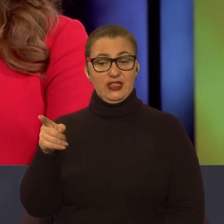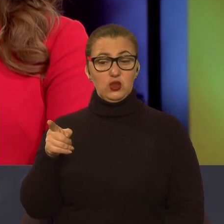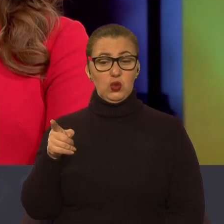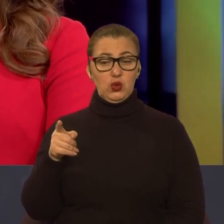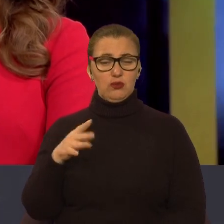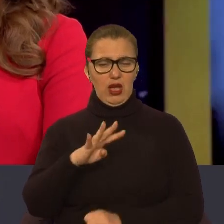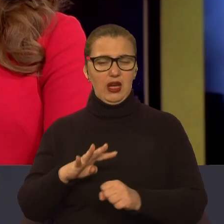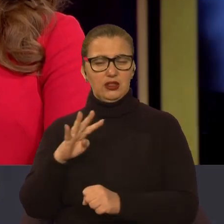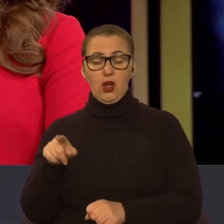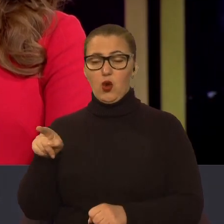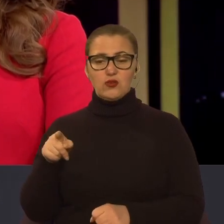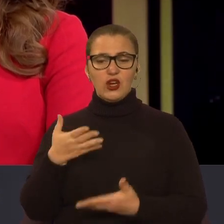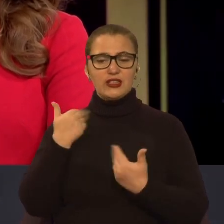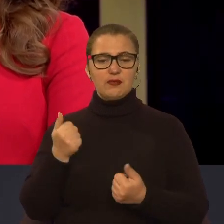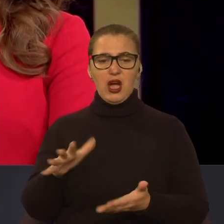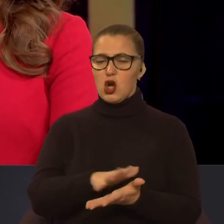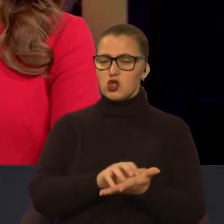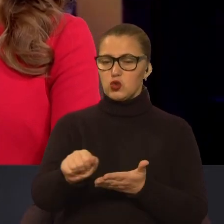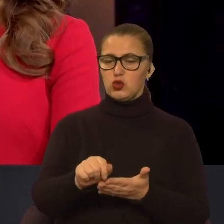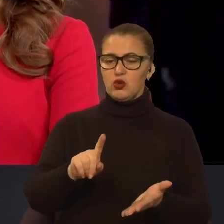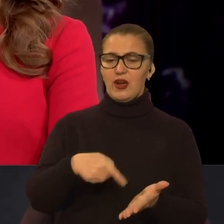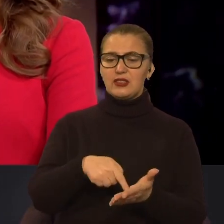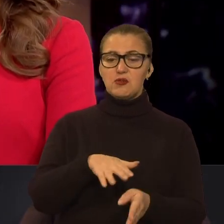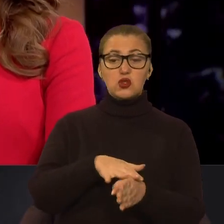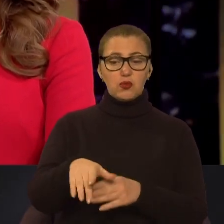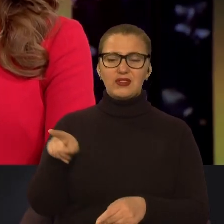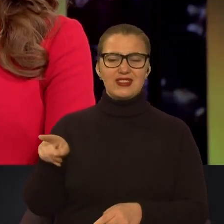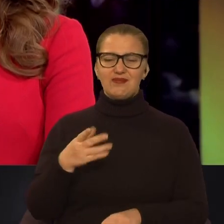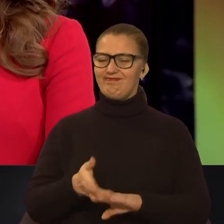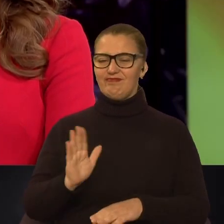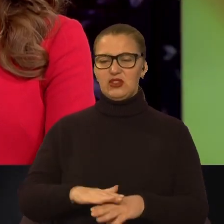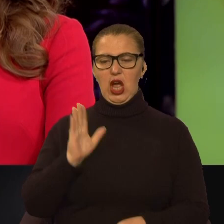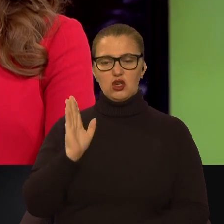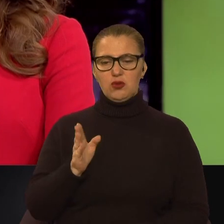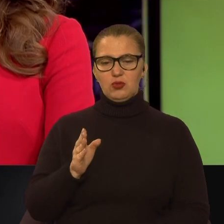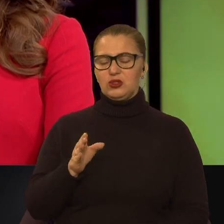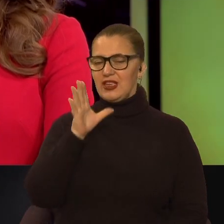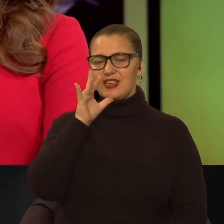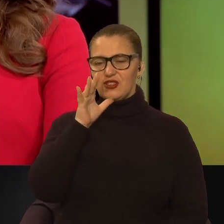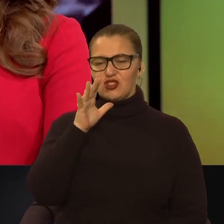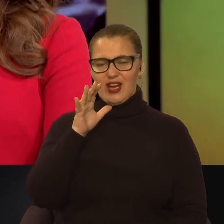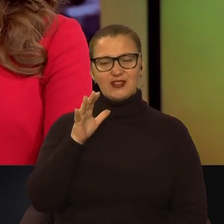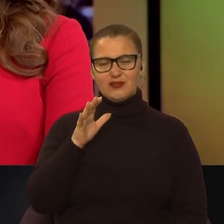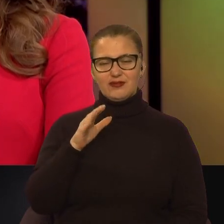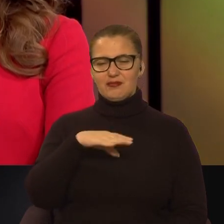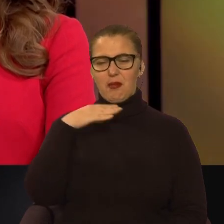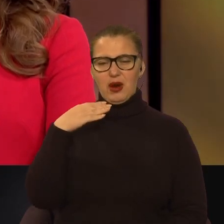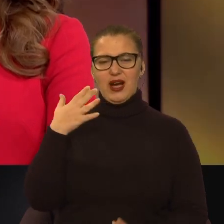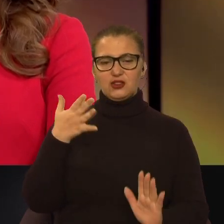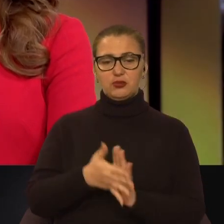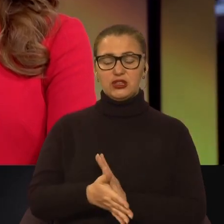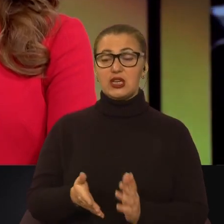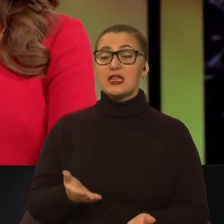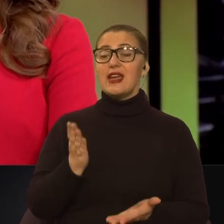Зруйнувати місто повністю буде їм дуже складно, і на це піде дуже-дуже багато часу. Обороняти там є що, і, в